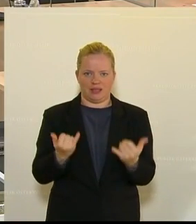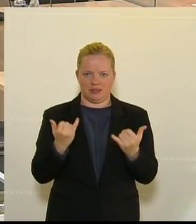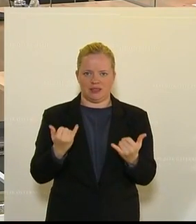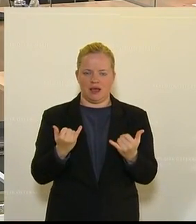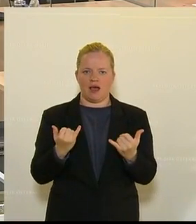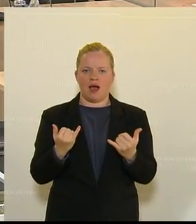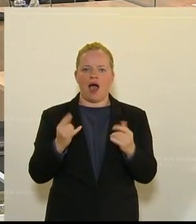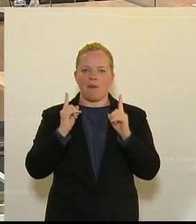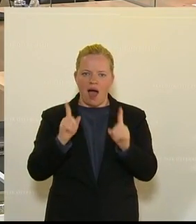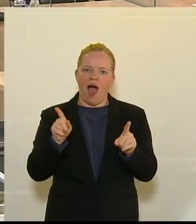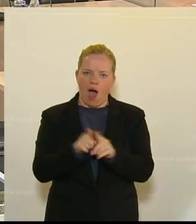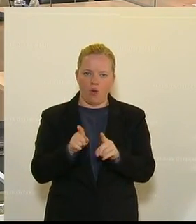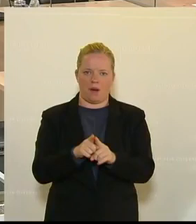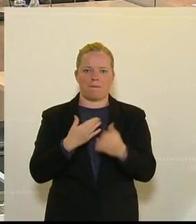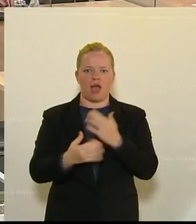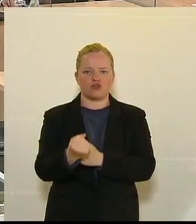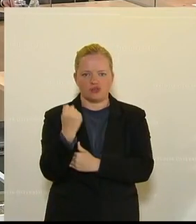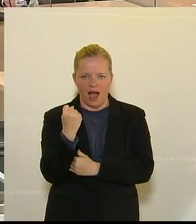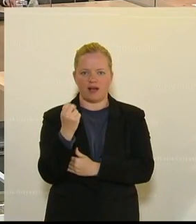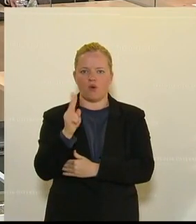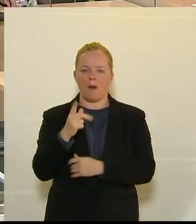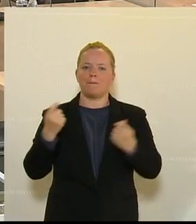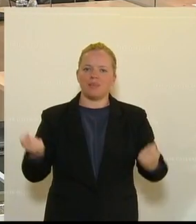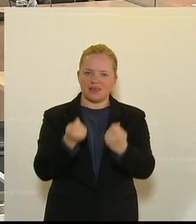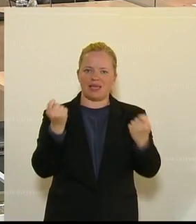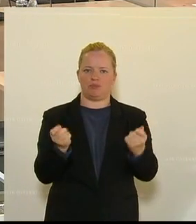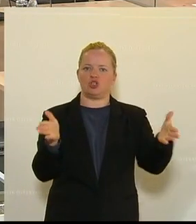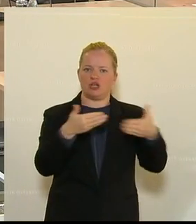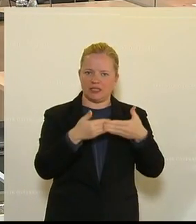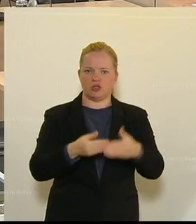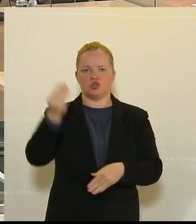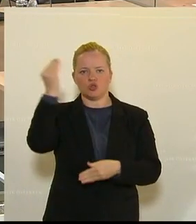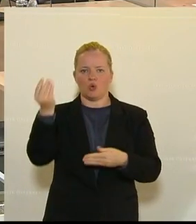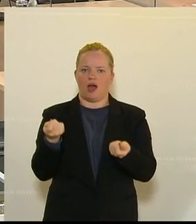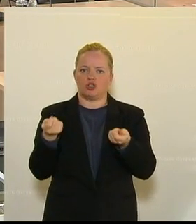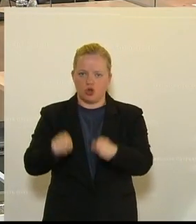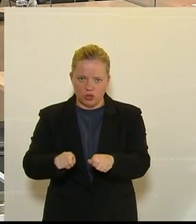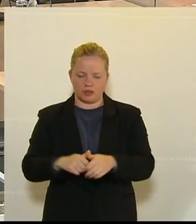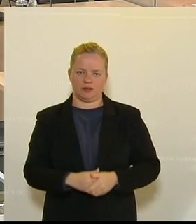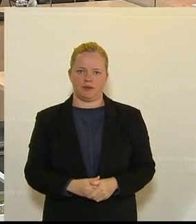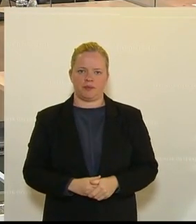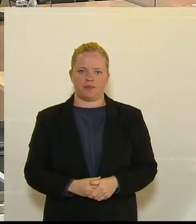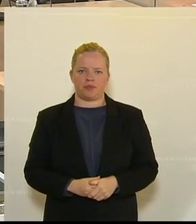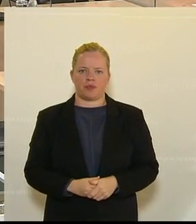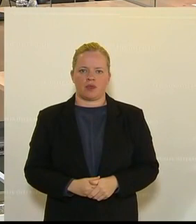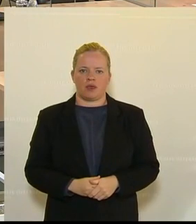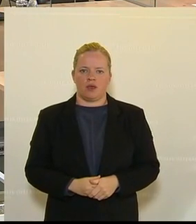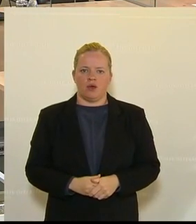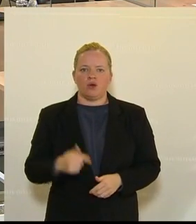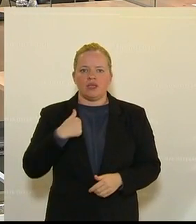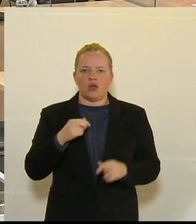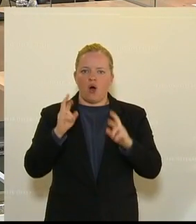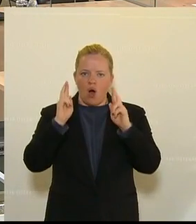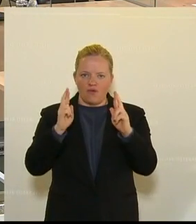wird auch verstärkt durch Betriebsschließungen, durch Schulschließungen etc. Und ich hoffe, dass die